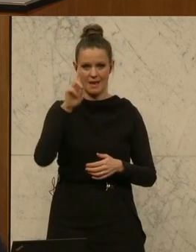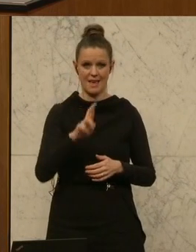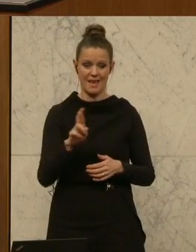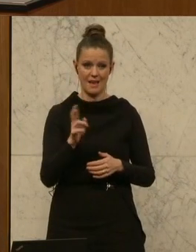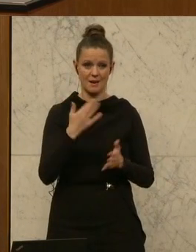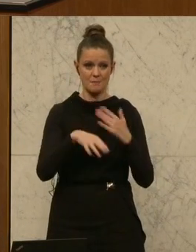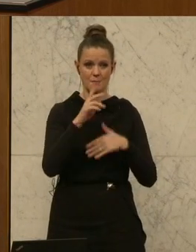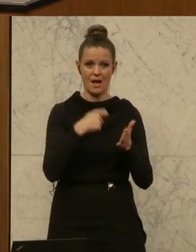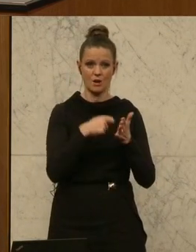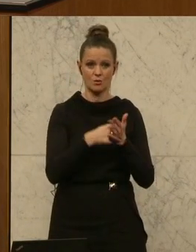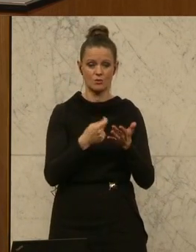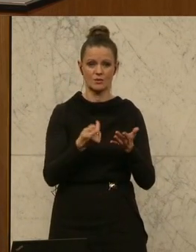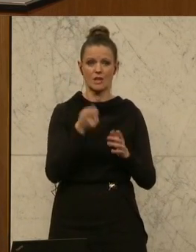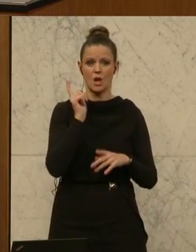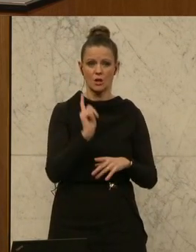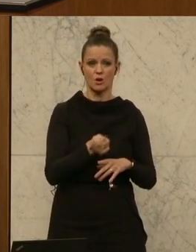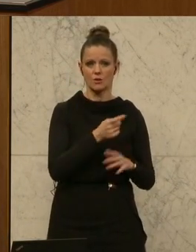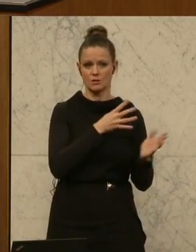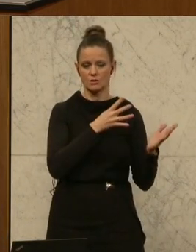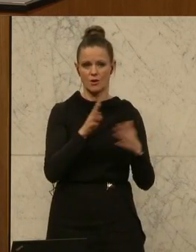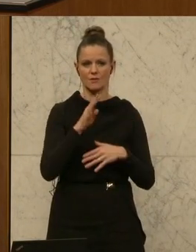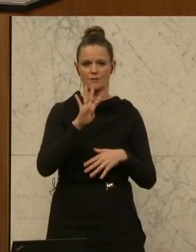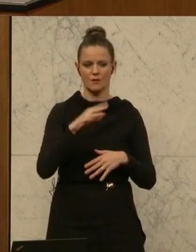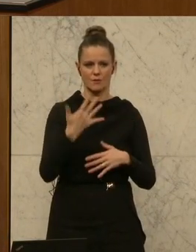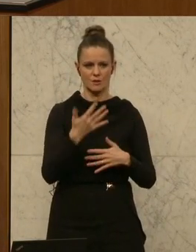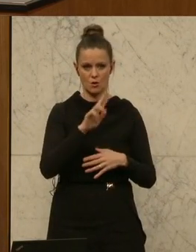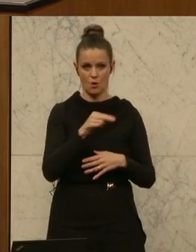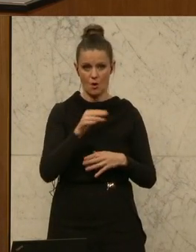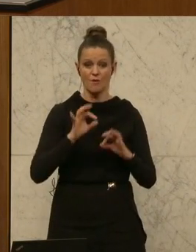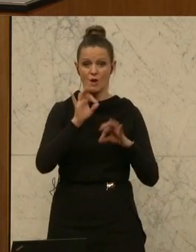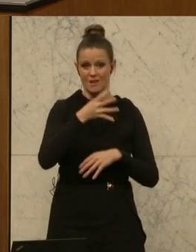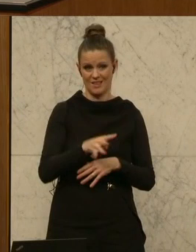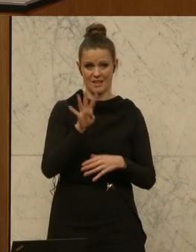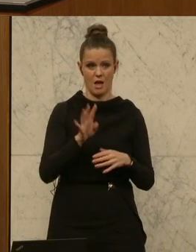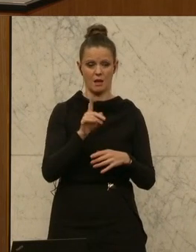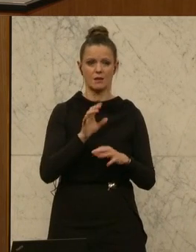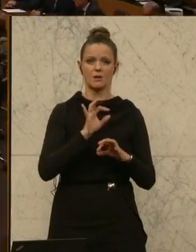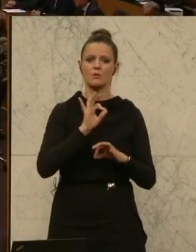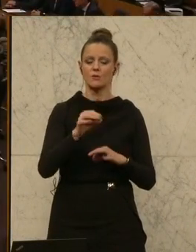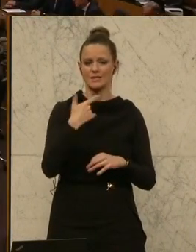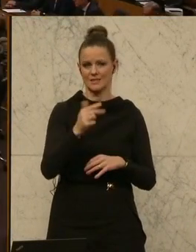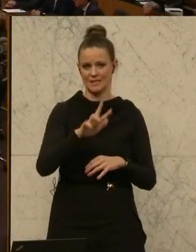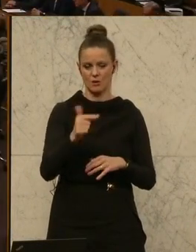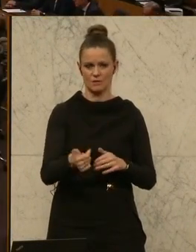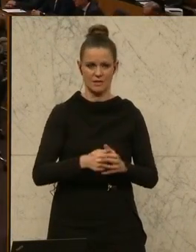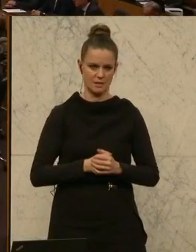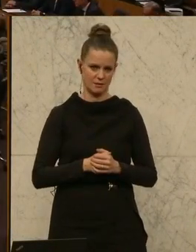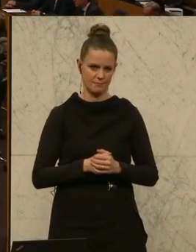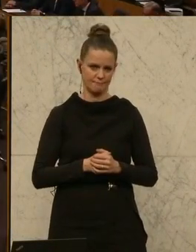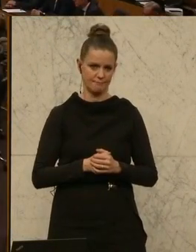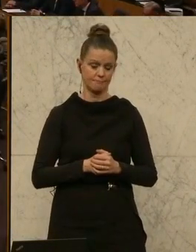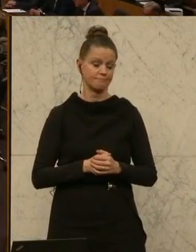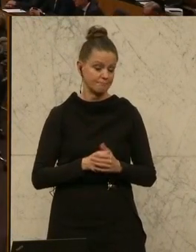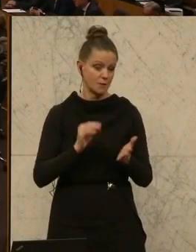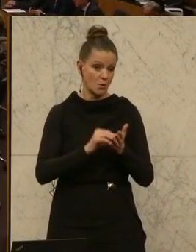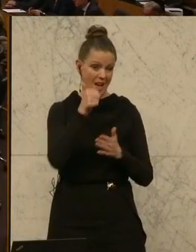Mehrkosten von 1.944 Euro für das Quartal oder für 2023. Und vielleicht noch